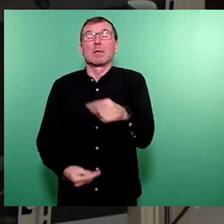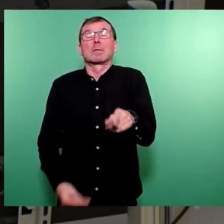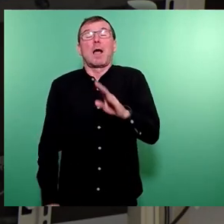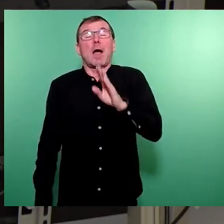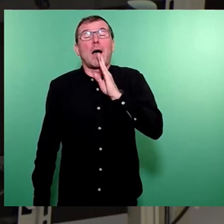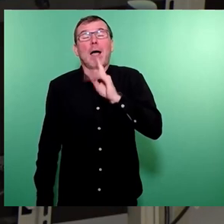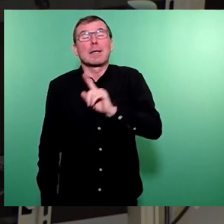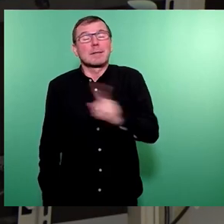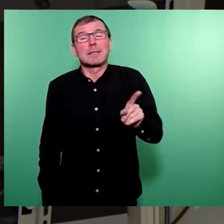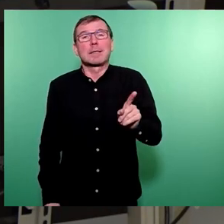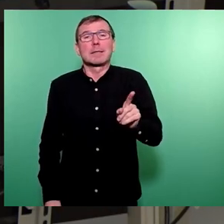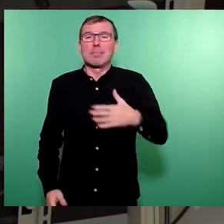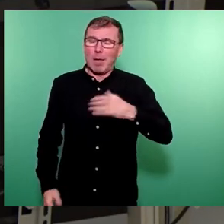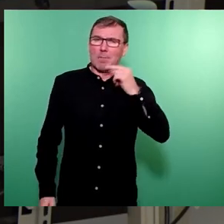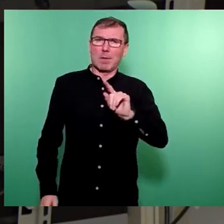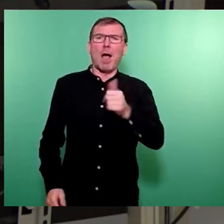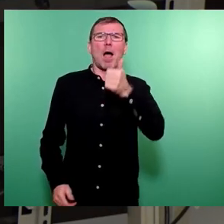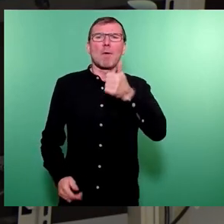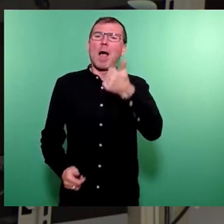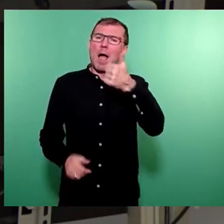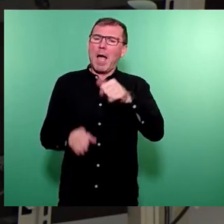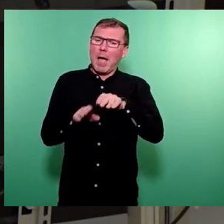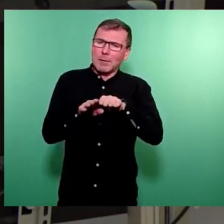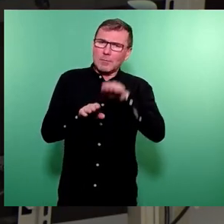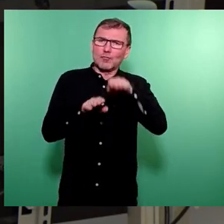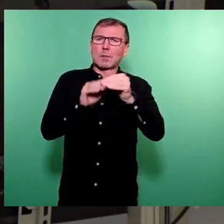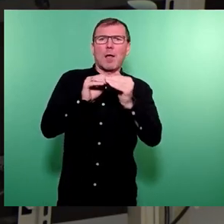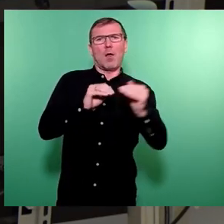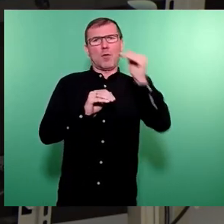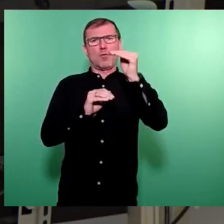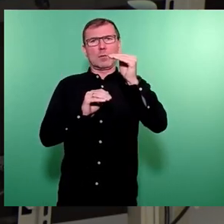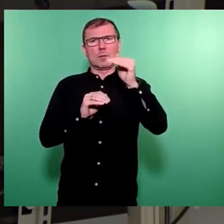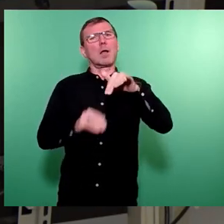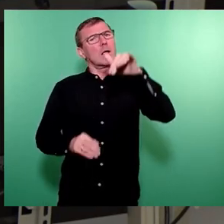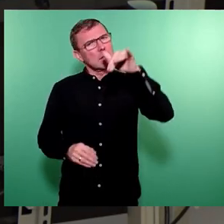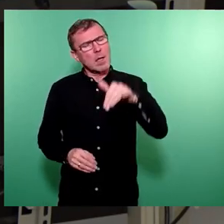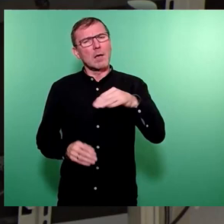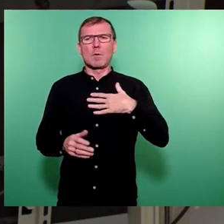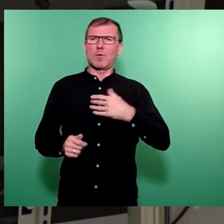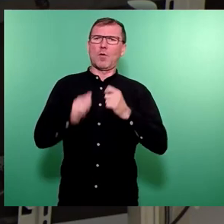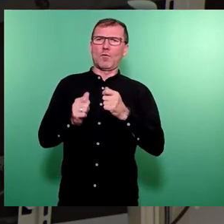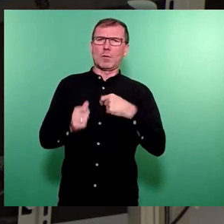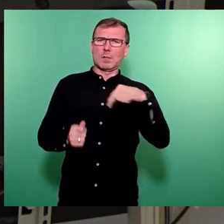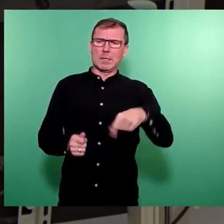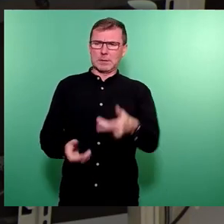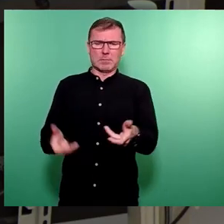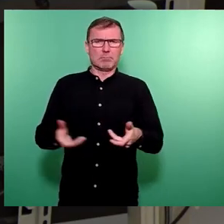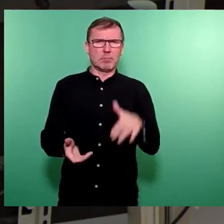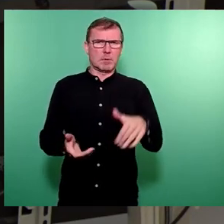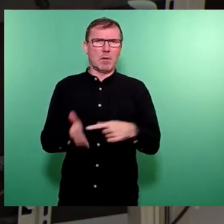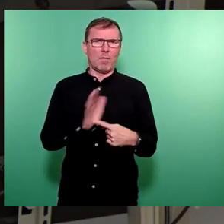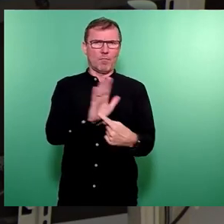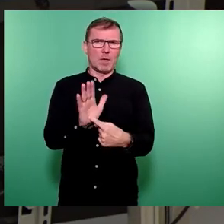Meinung nach. Aber es ist eine Erhöhung, die stattgefunden hat mit diesem Vorschlag, den wir jetzt hier vorlegen.